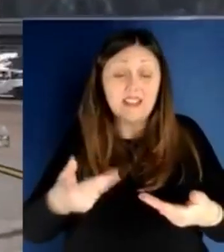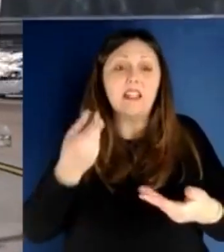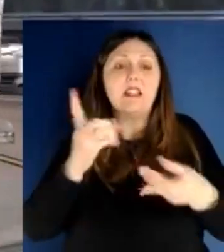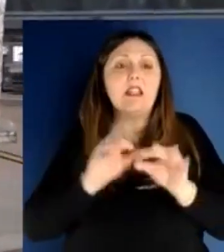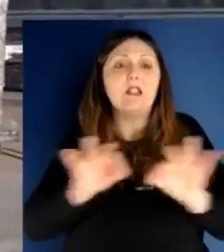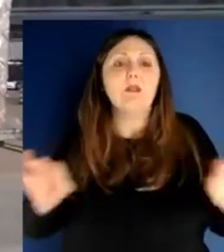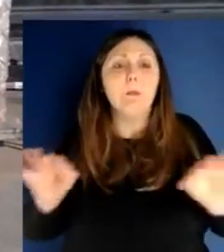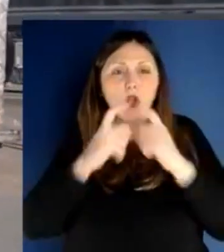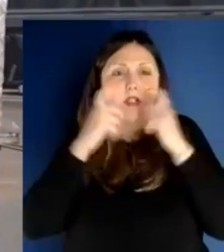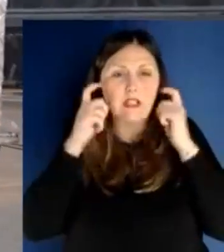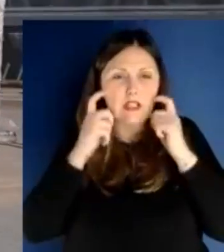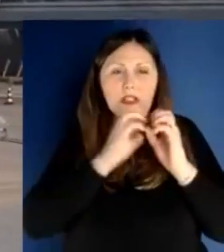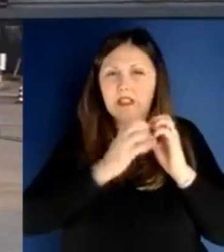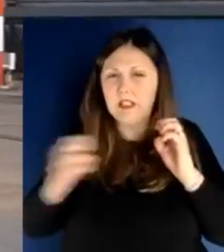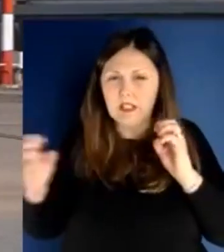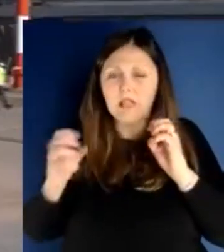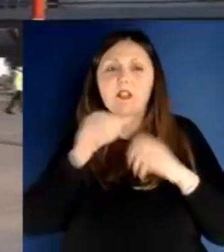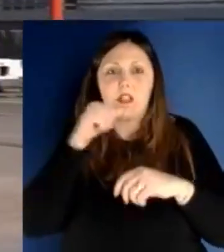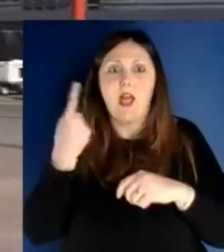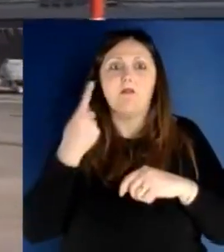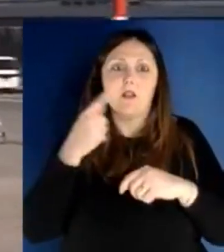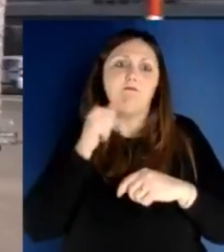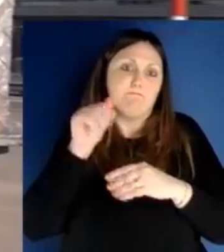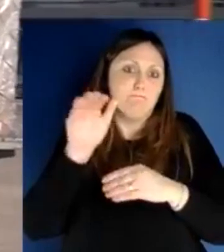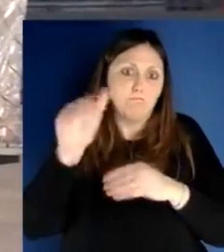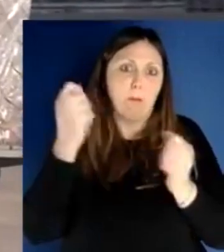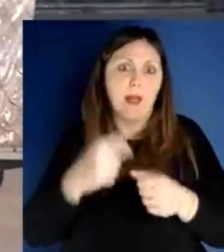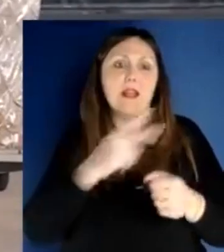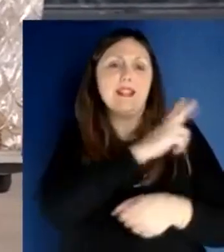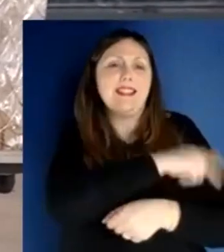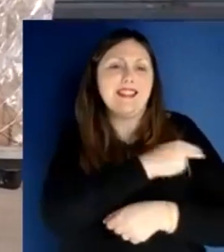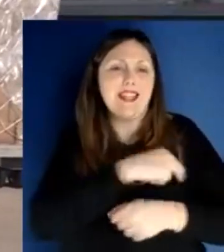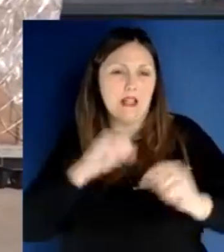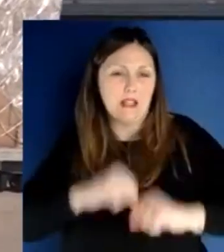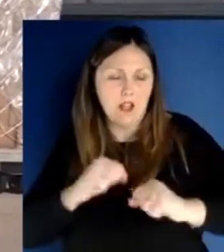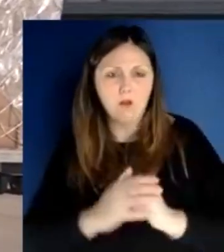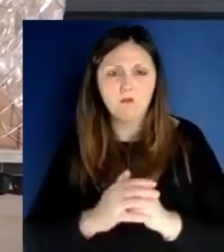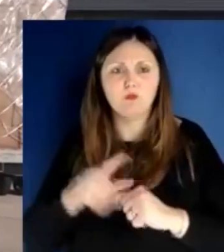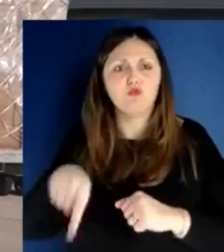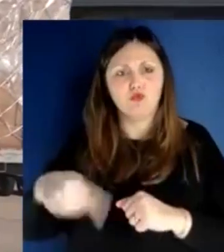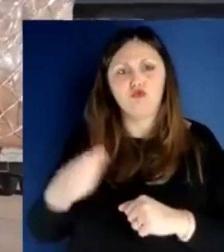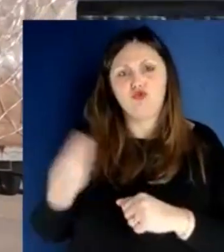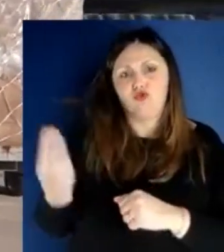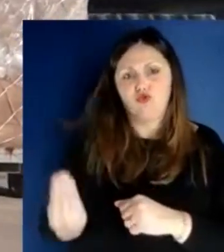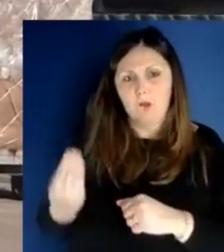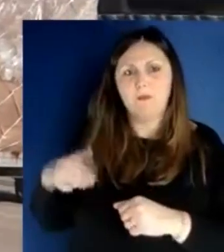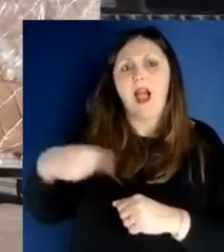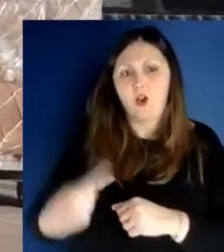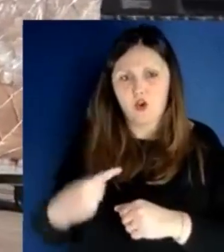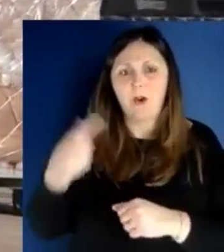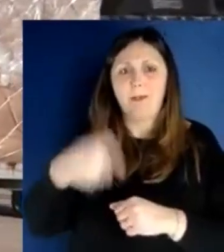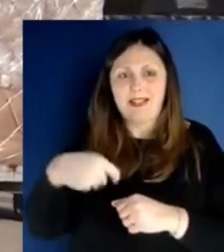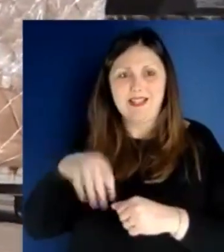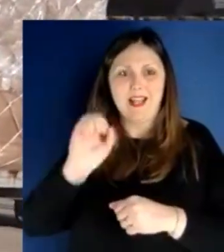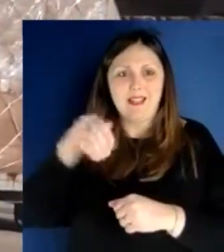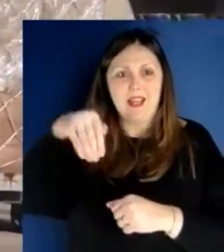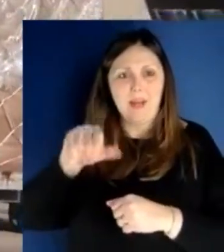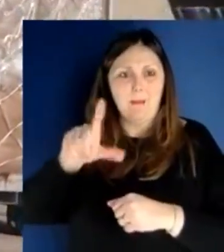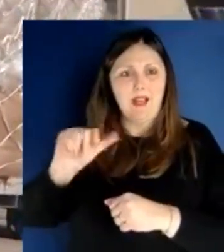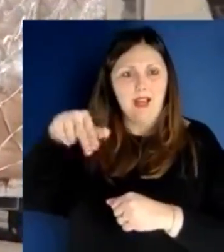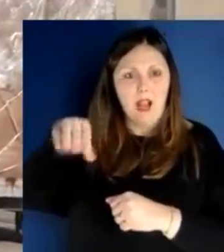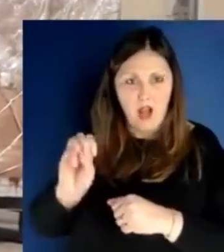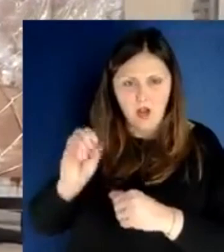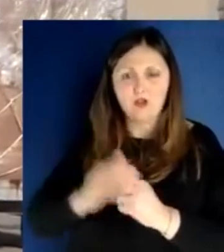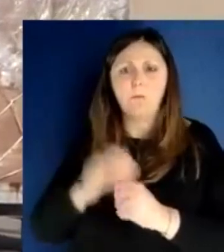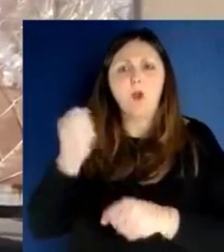del Presidente Lugliano, Presidente delle operazioni, continuano, lei non mi posso avvicinare molto però dai suoi occhi vedo